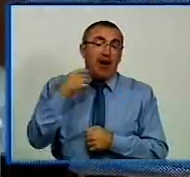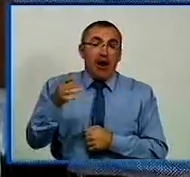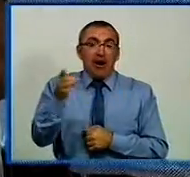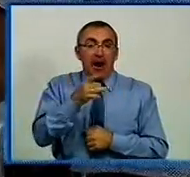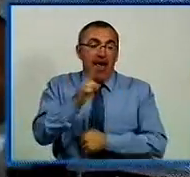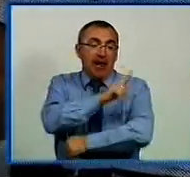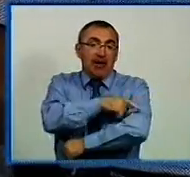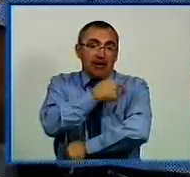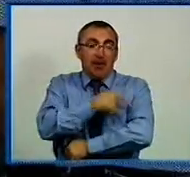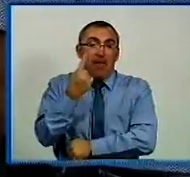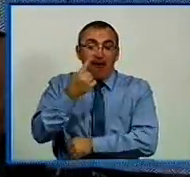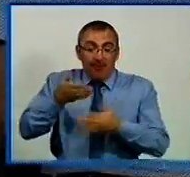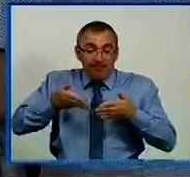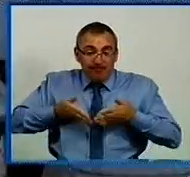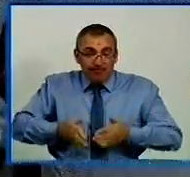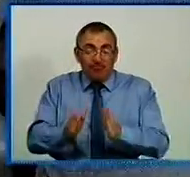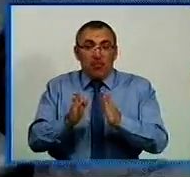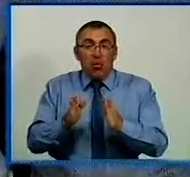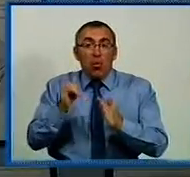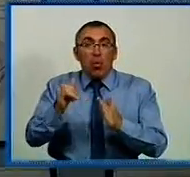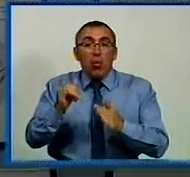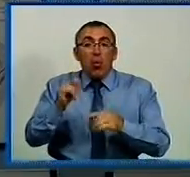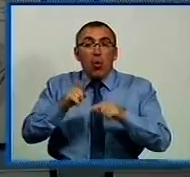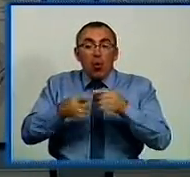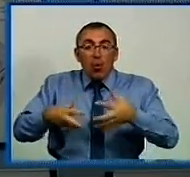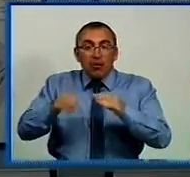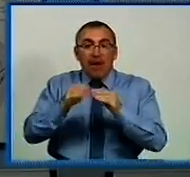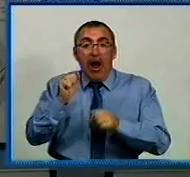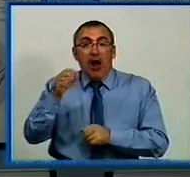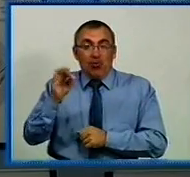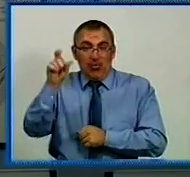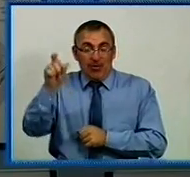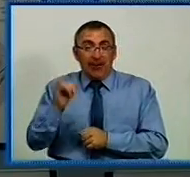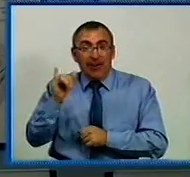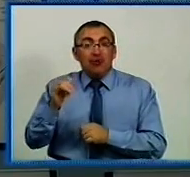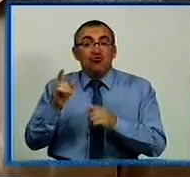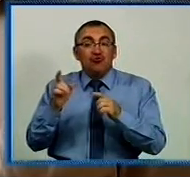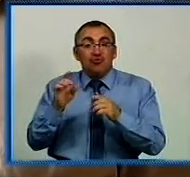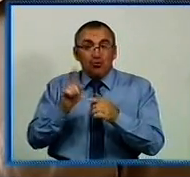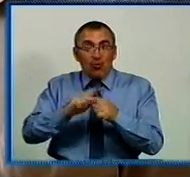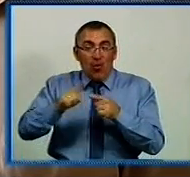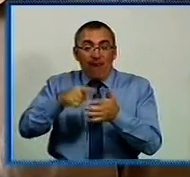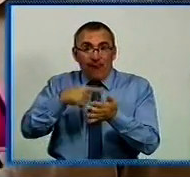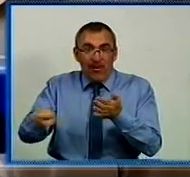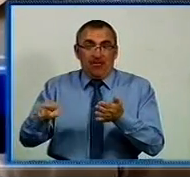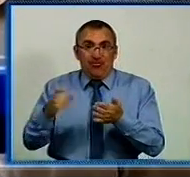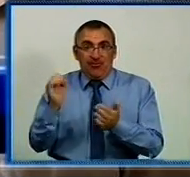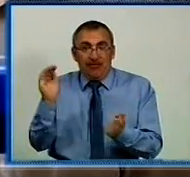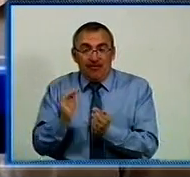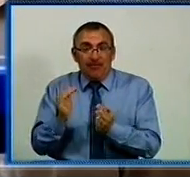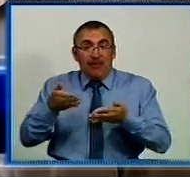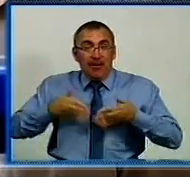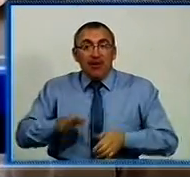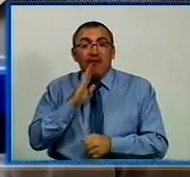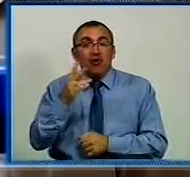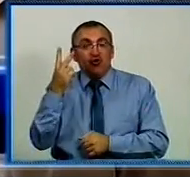райлікарні – це перша немовля, яка народилася в родині учасника АТО. Нині до виписки готується ще один малюк. Останнім часом нас народили дві